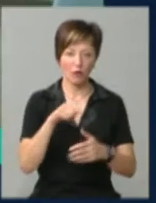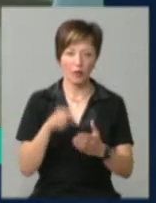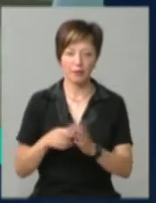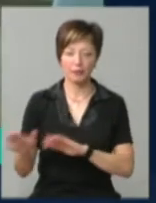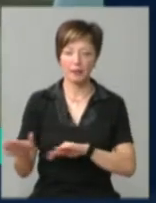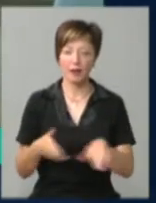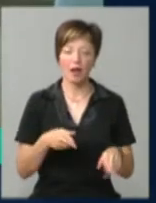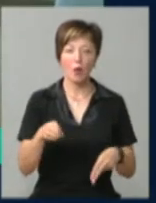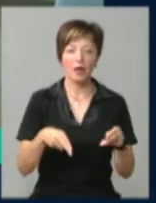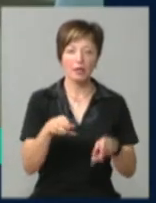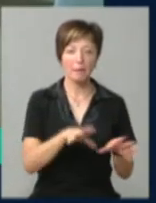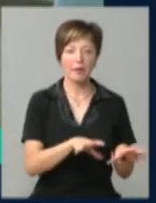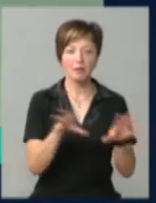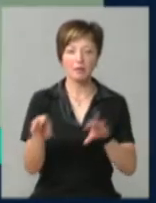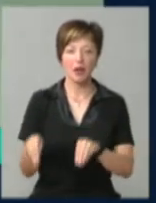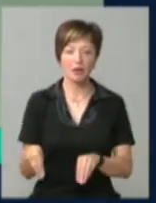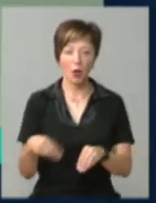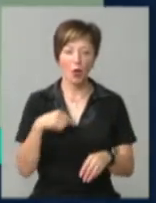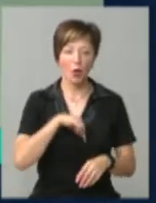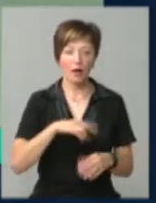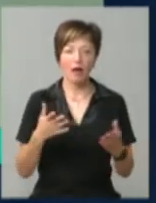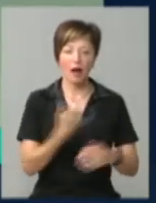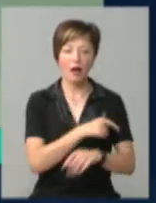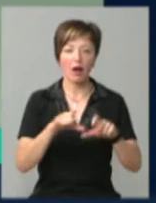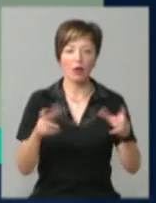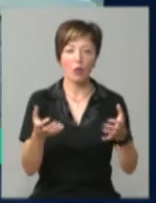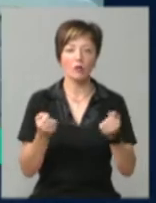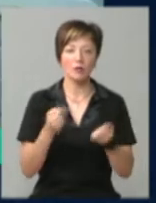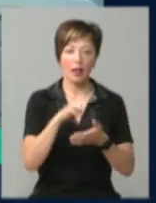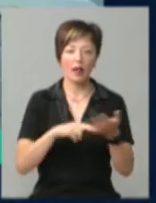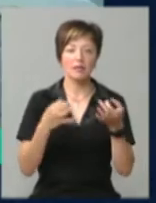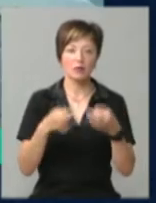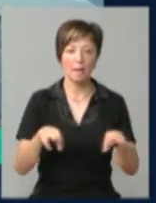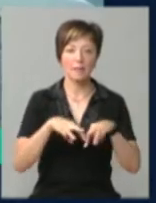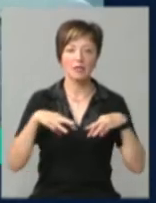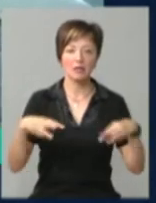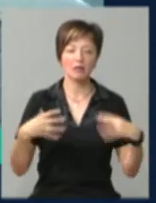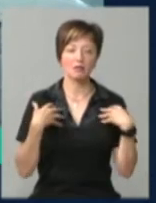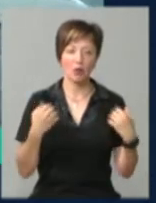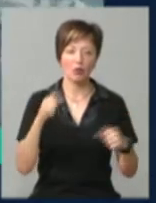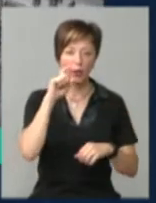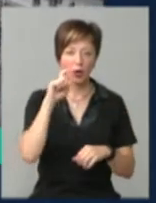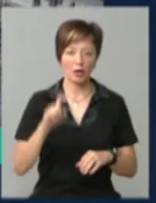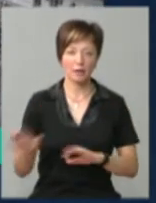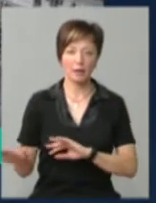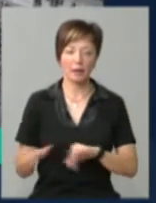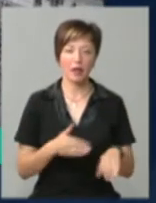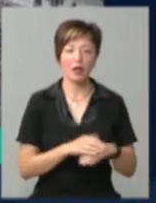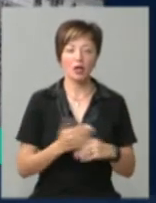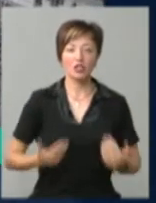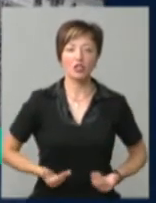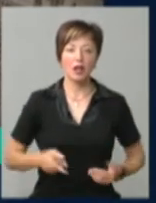Операції із трансплантації органів, яка лікарня отримала на це ліцензування Міністерства здоров'я України. Житель